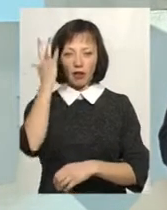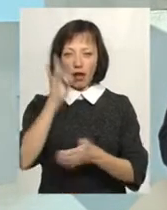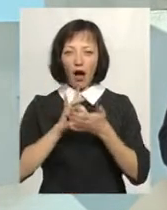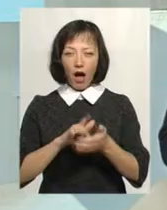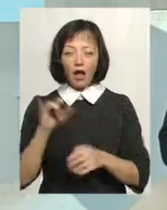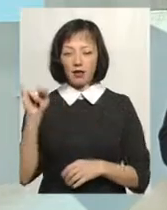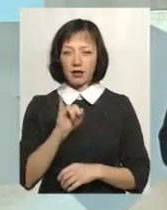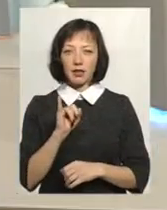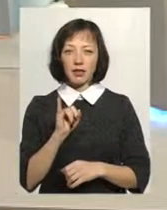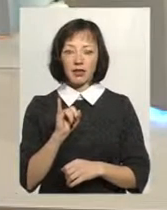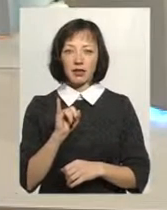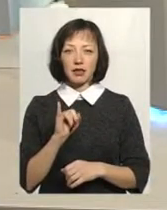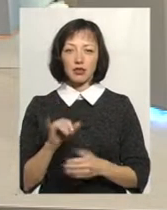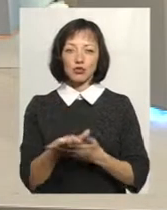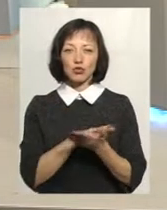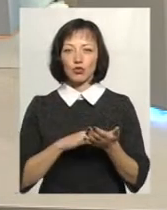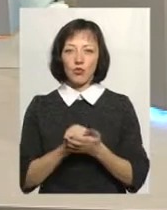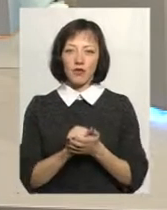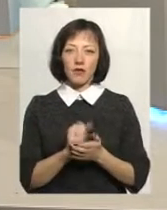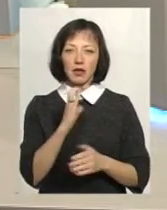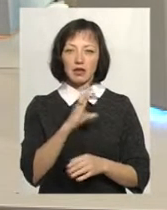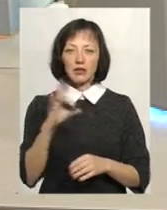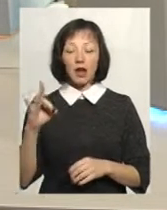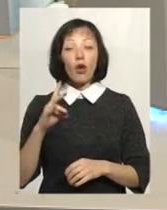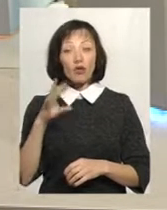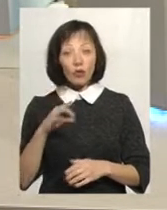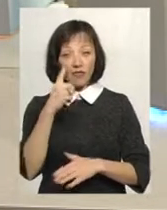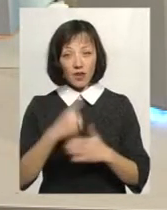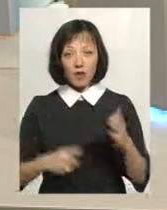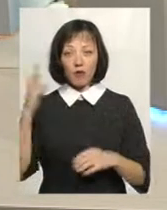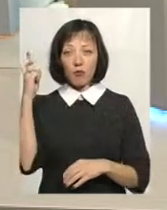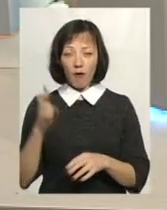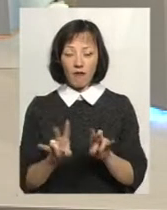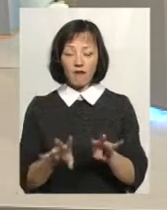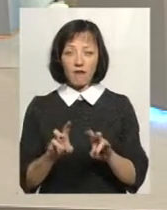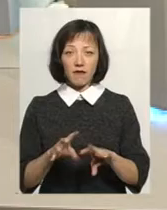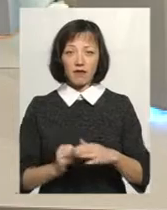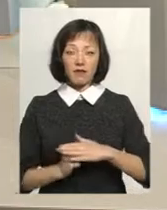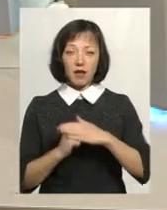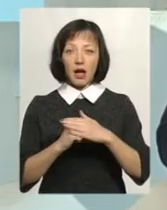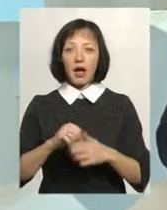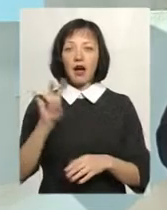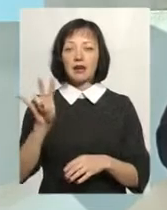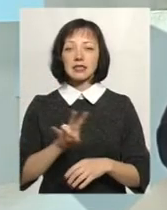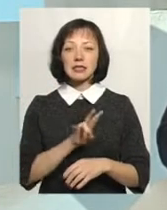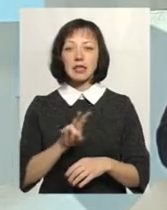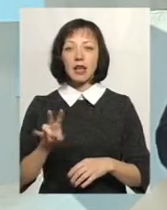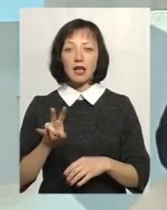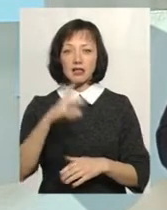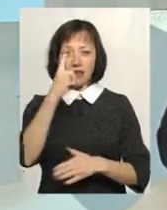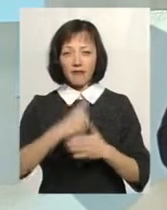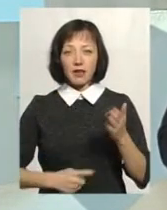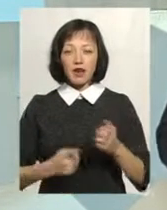зруйнований Радянський Союз. Але віра в Бога, вона стоїть, християнська віра, вона вже обчислюється